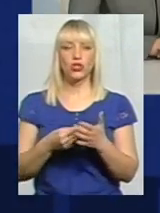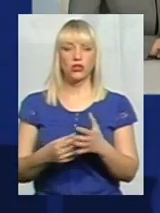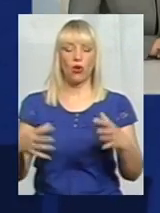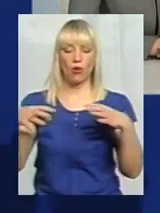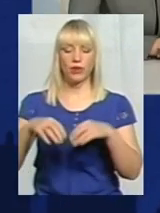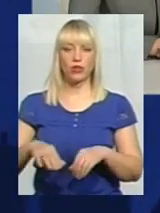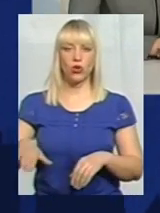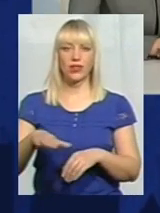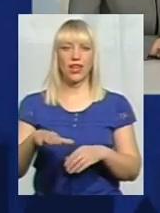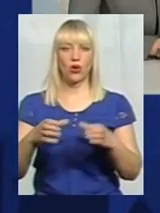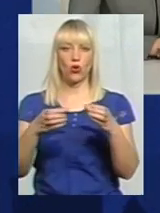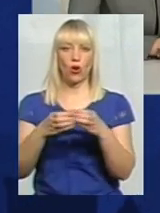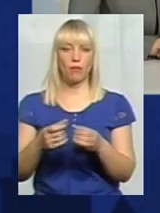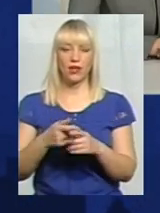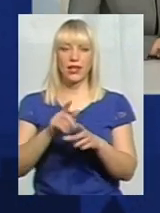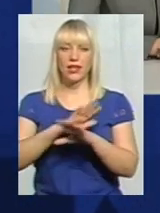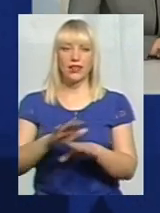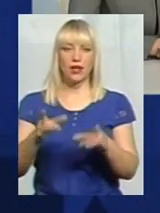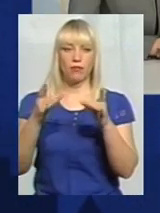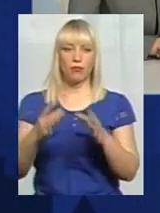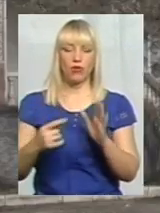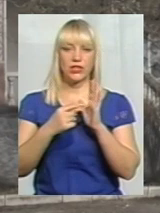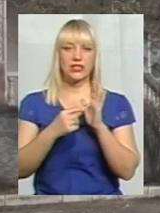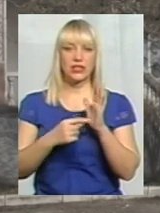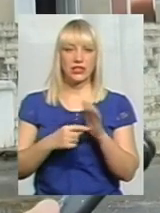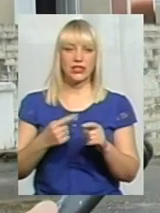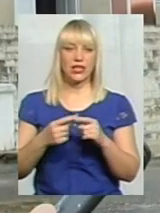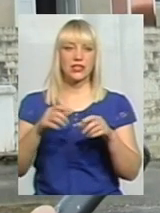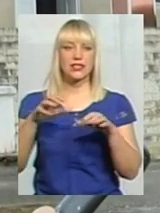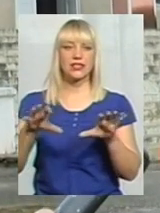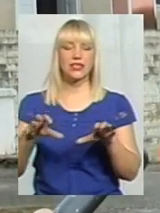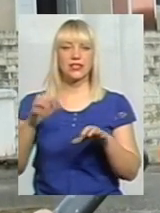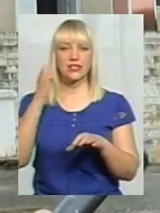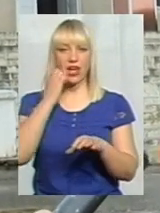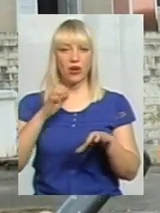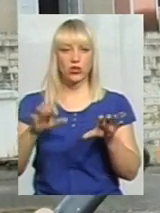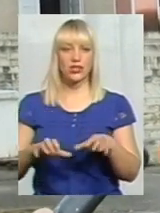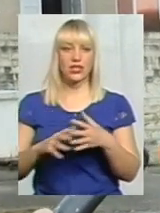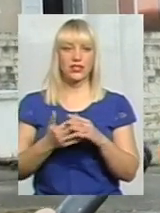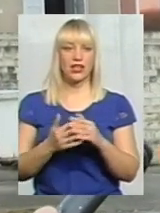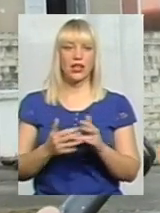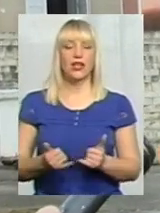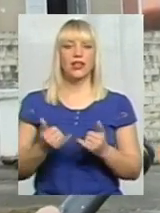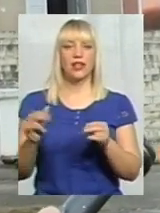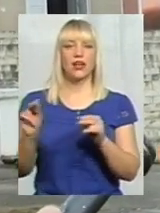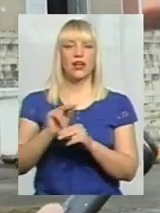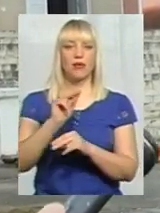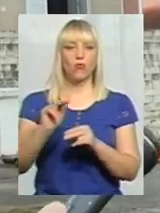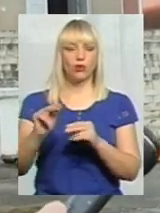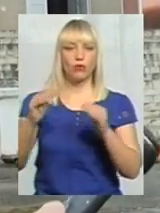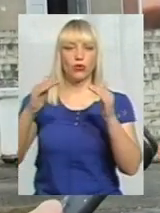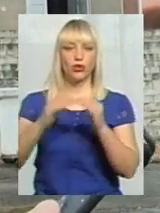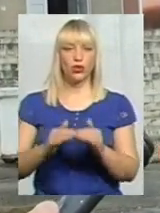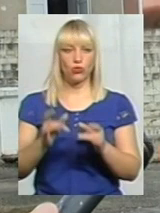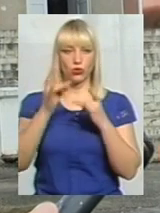непросто. Ділиться виконувач обов'язків старости села Василь Горук. Нам для ремонту будинку культури, для нового, по наших